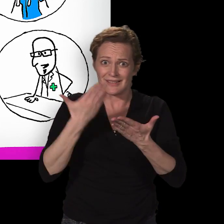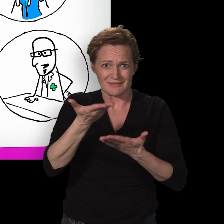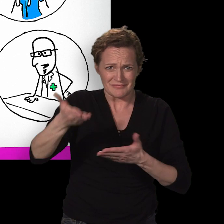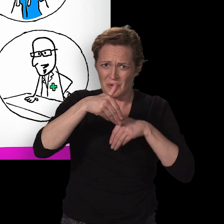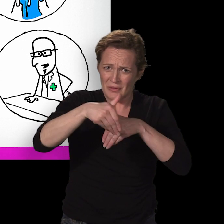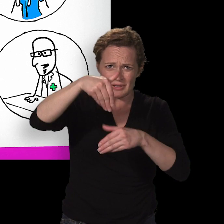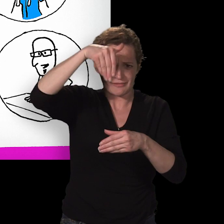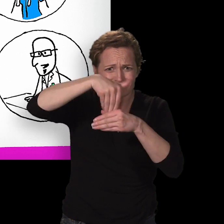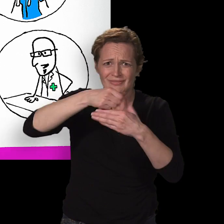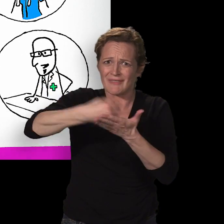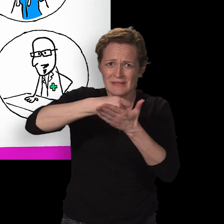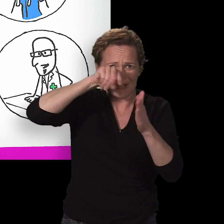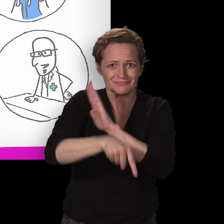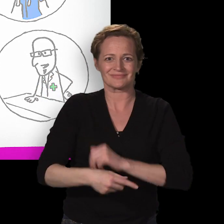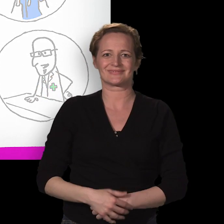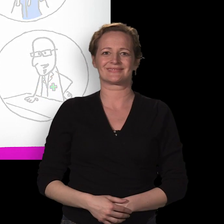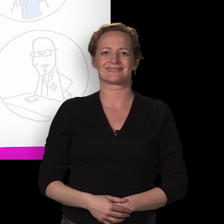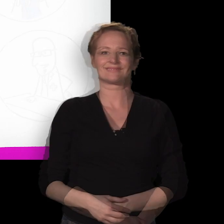N'hésitez pas à demander des informations.